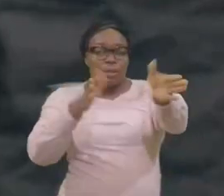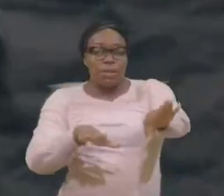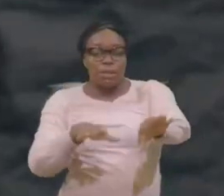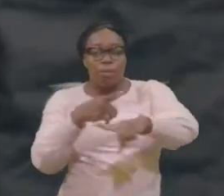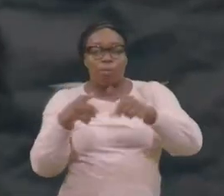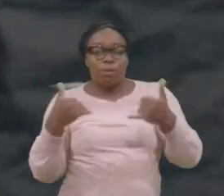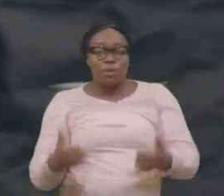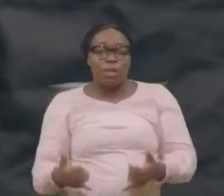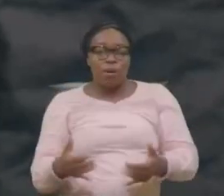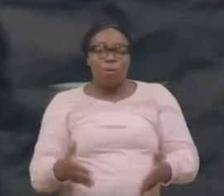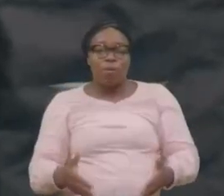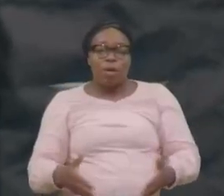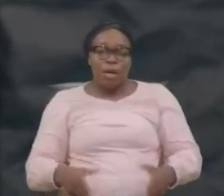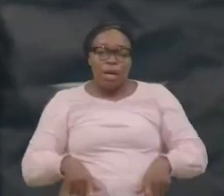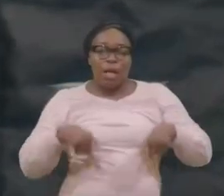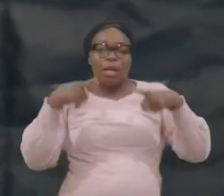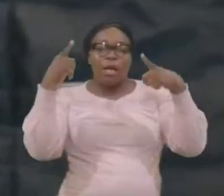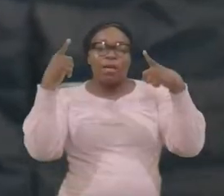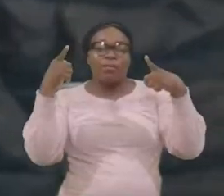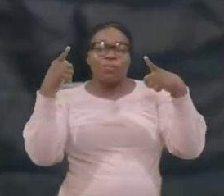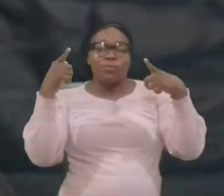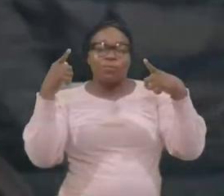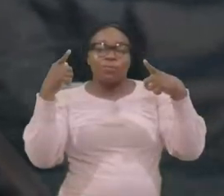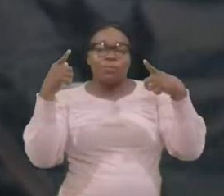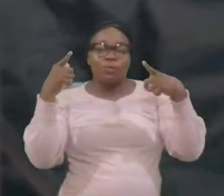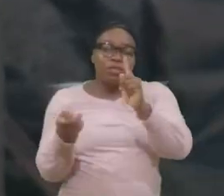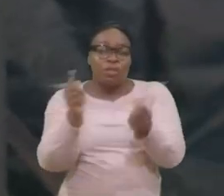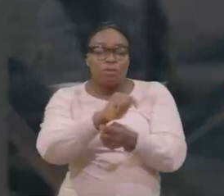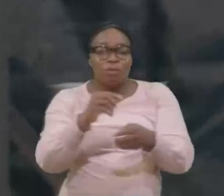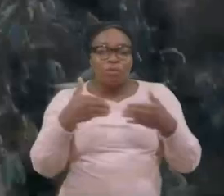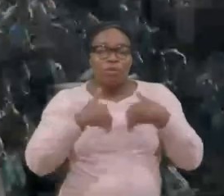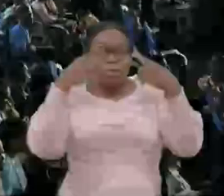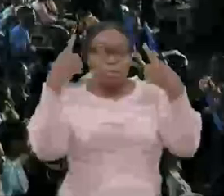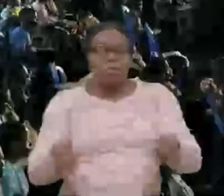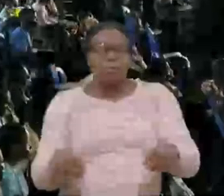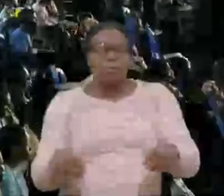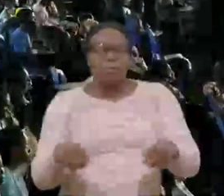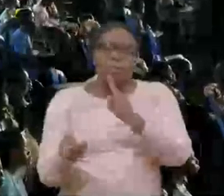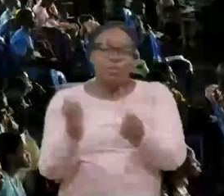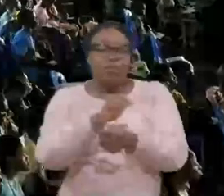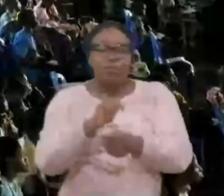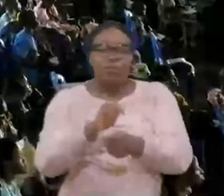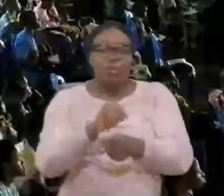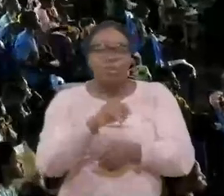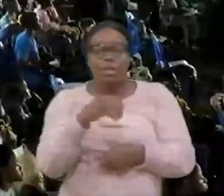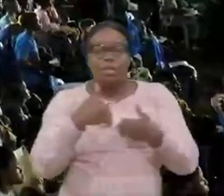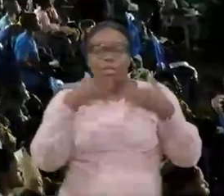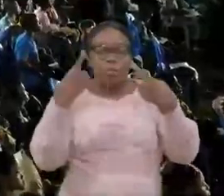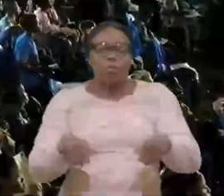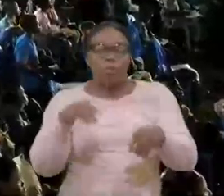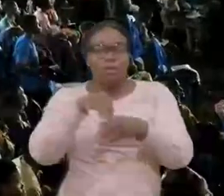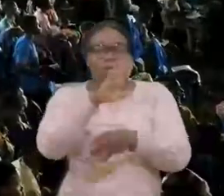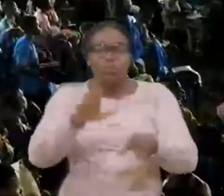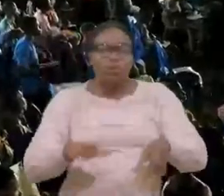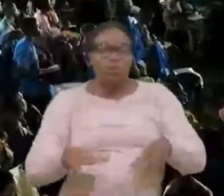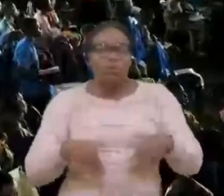revenu à la vie, La transformation a eu lieu, La transformation aura lieu, Dans ta vie, Il était perdu, Il